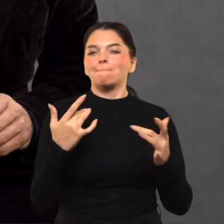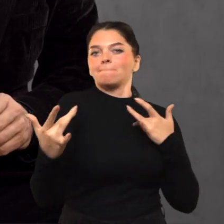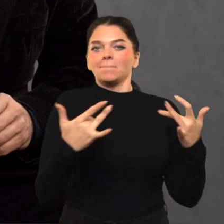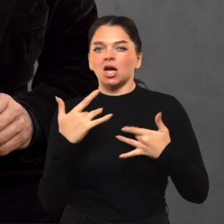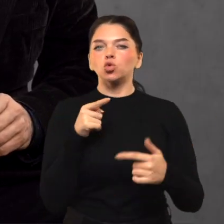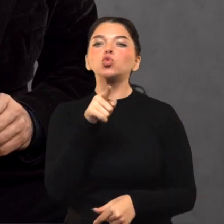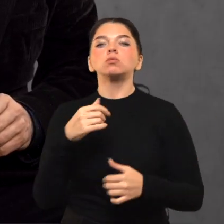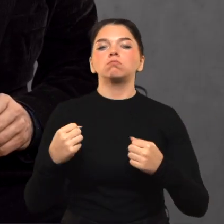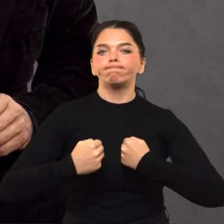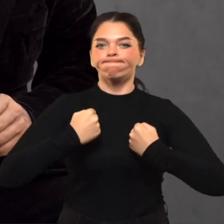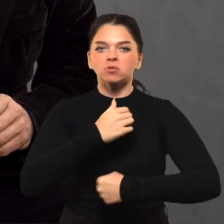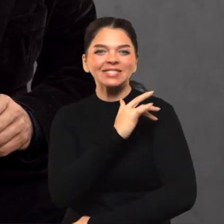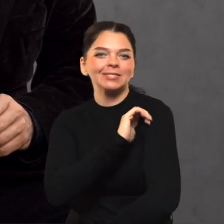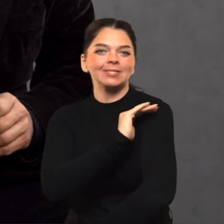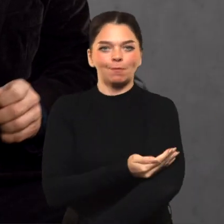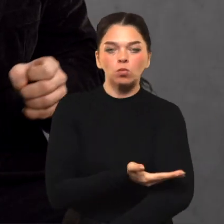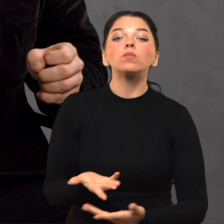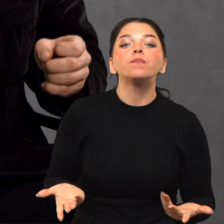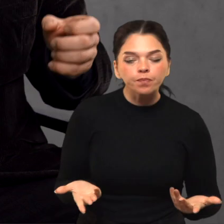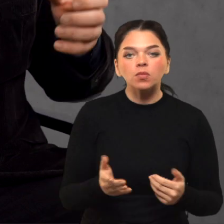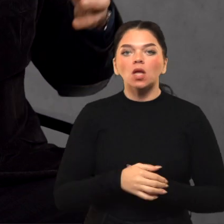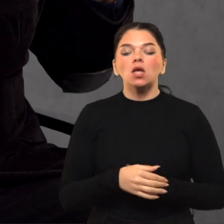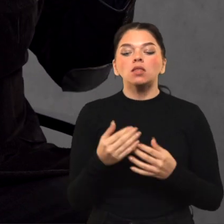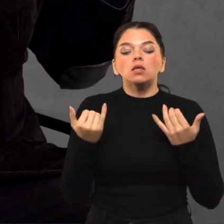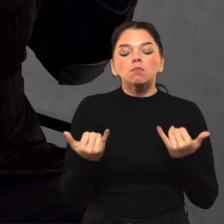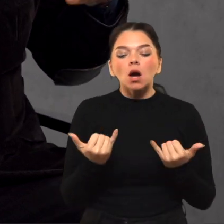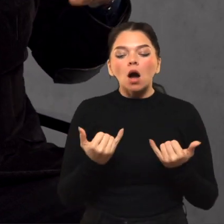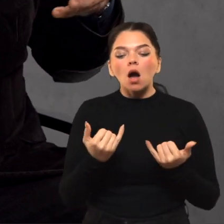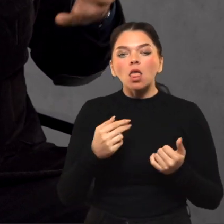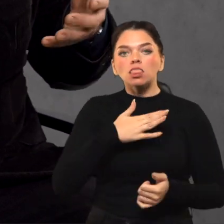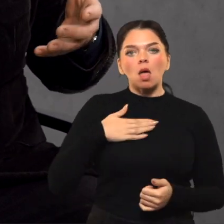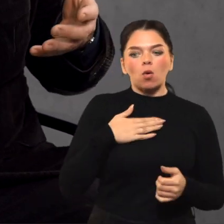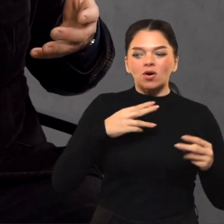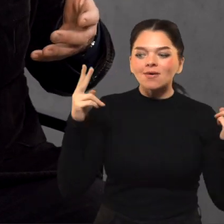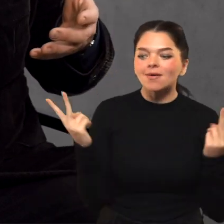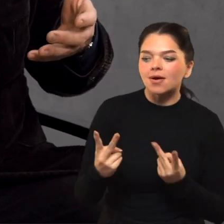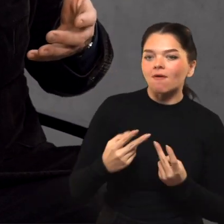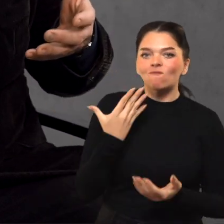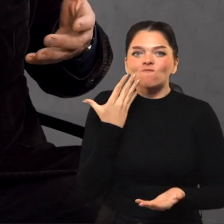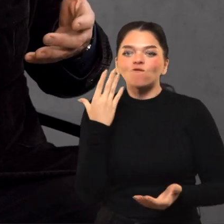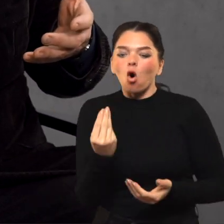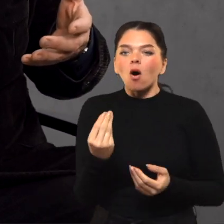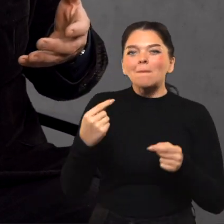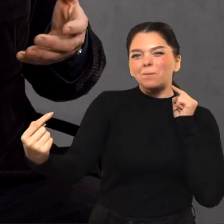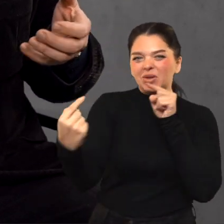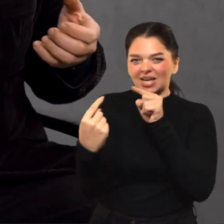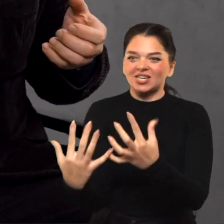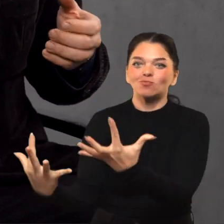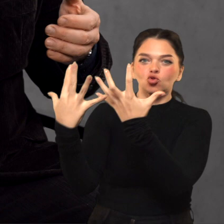atrodo praktikai. 1805 metais Napoleonui reikia iš priversti, jo priešus jį užpulti.